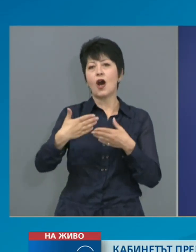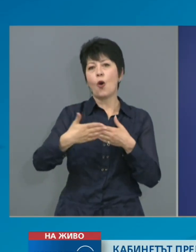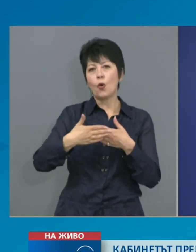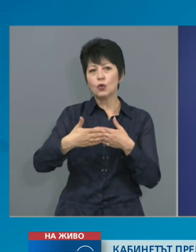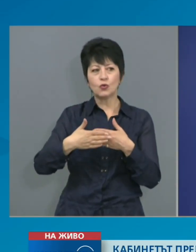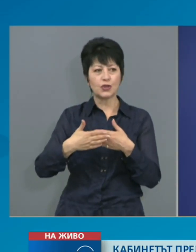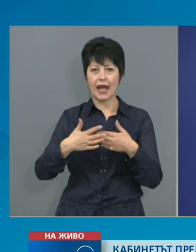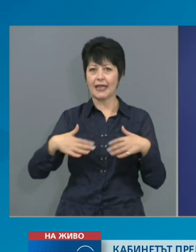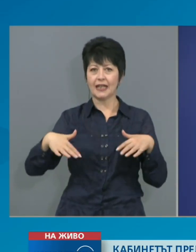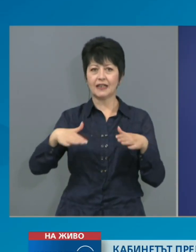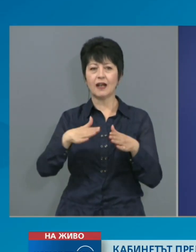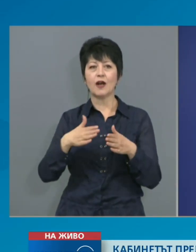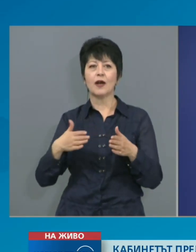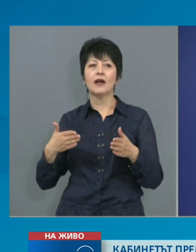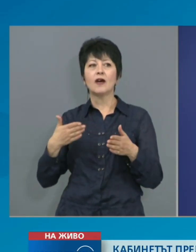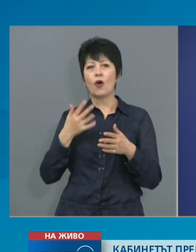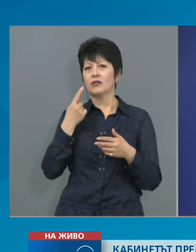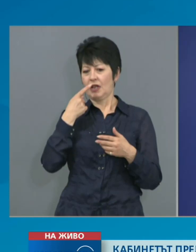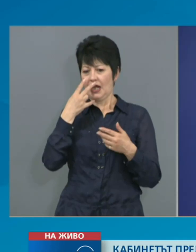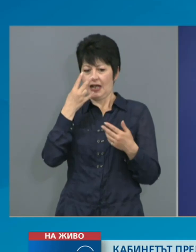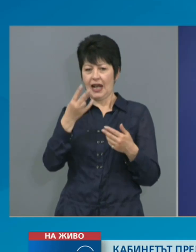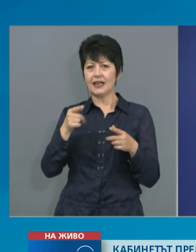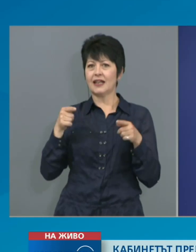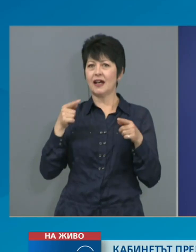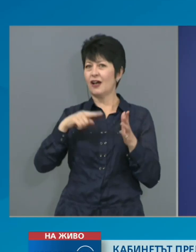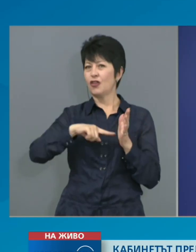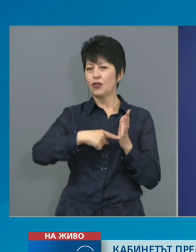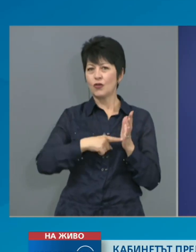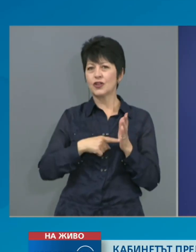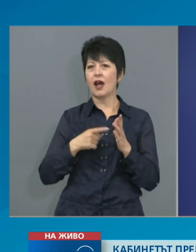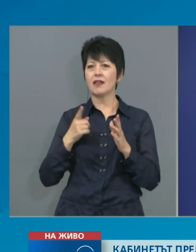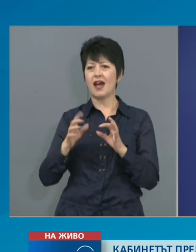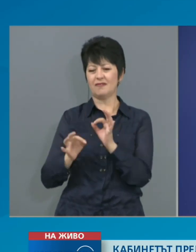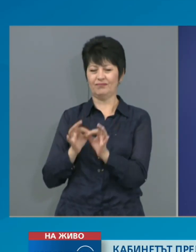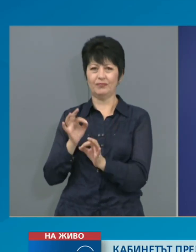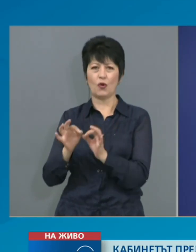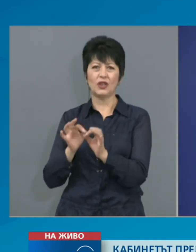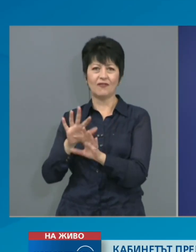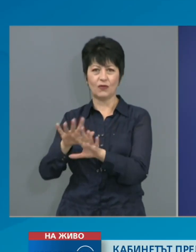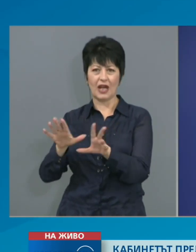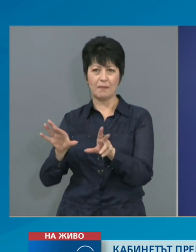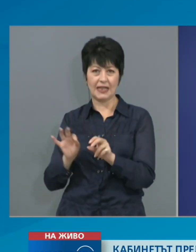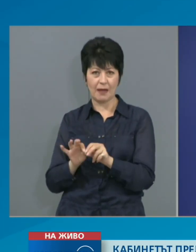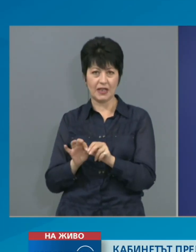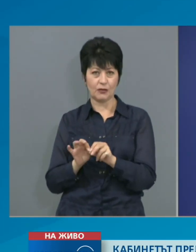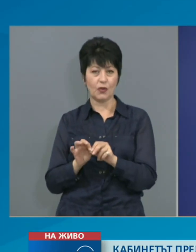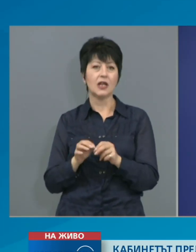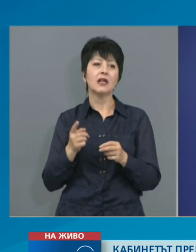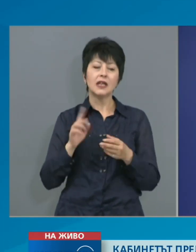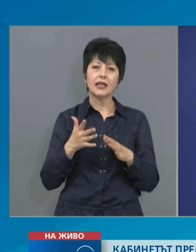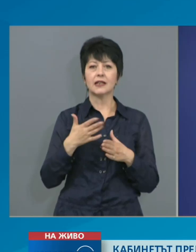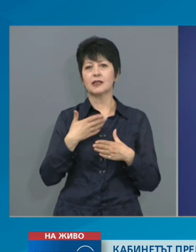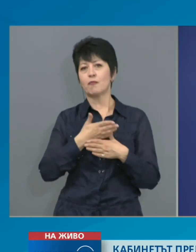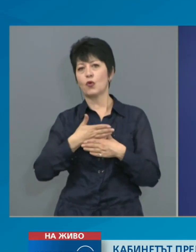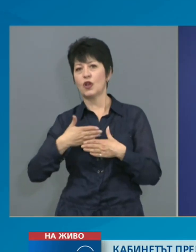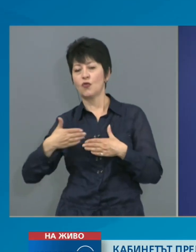гледна точка на противоепидемични мерки и действия с актове на Министер на здравеопазването. От друга страна с продължаването